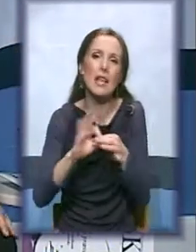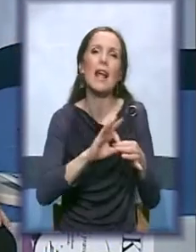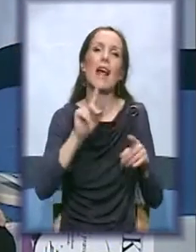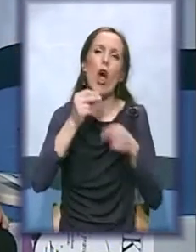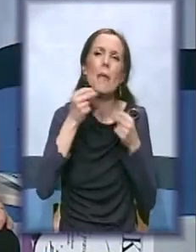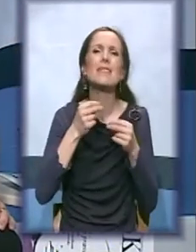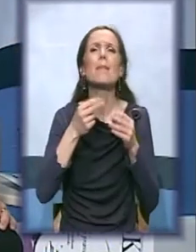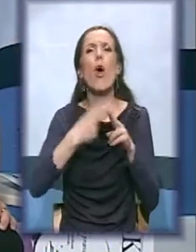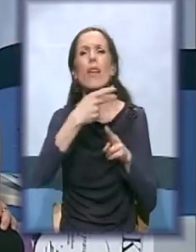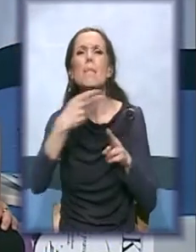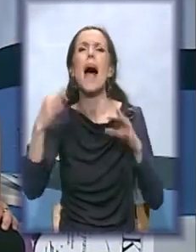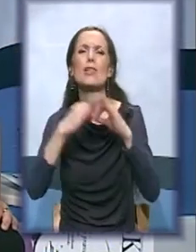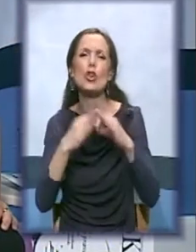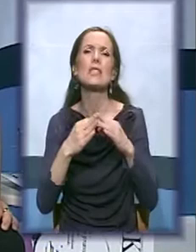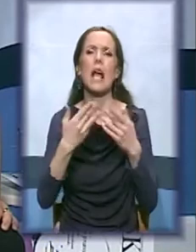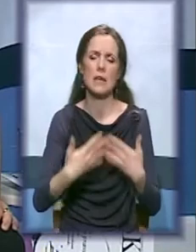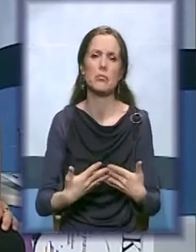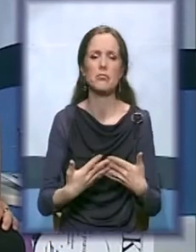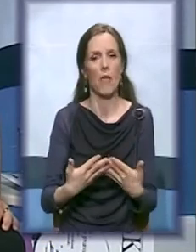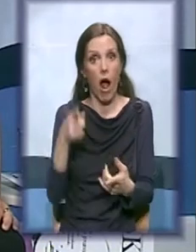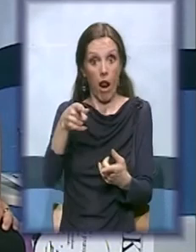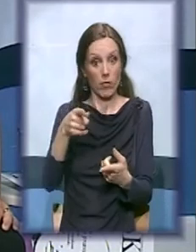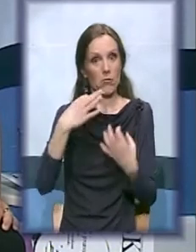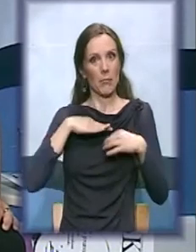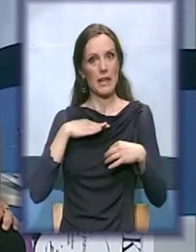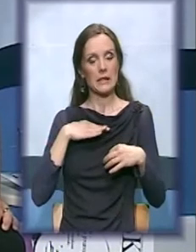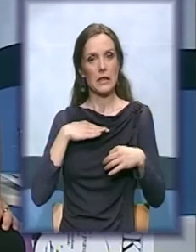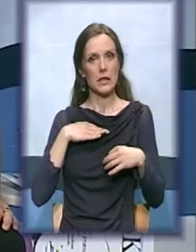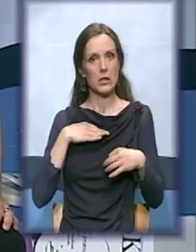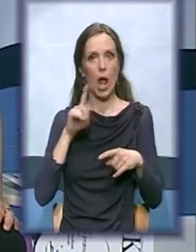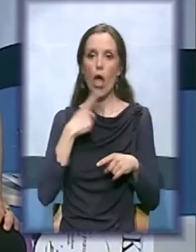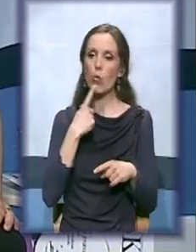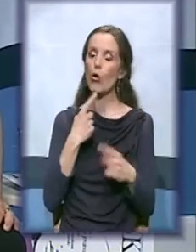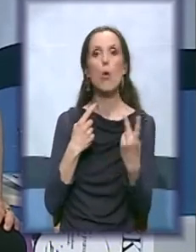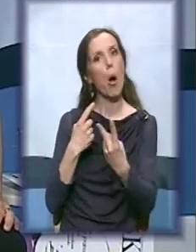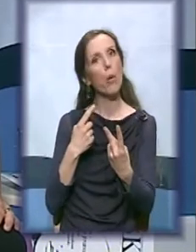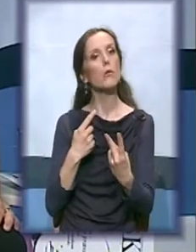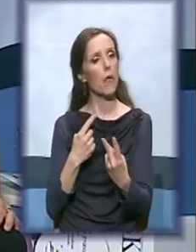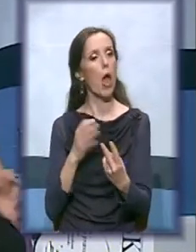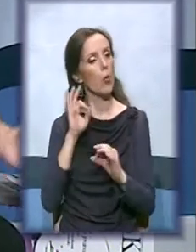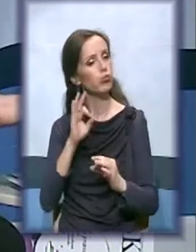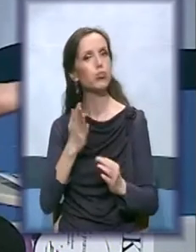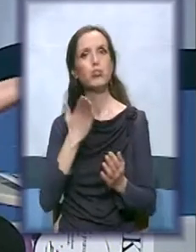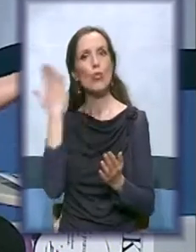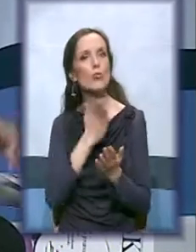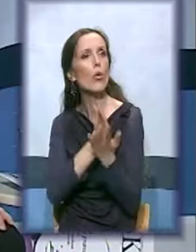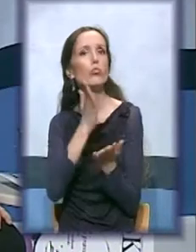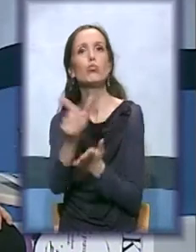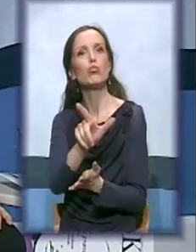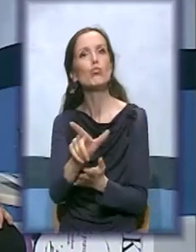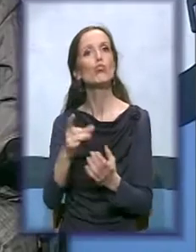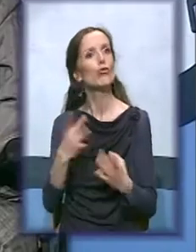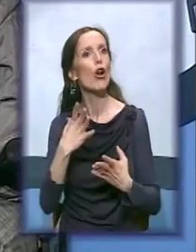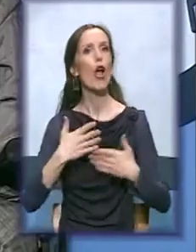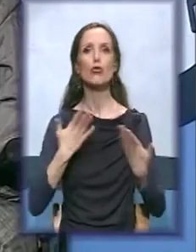ostalo već. I onda neko bi rekao, veoma ostvarene žene, veoma srećne, šta je sad njima, šta sad